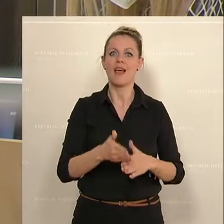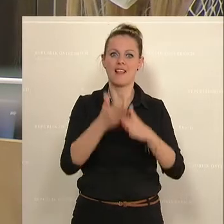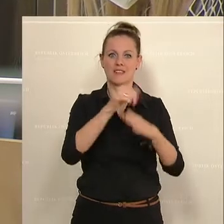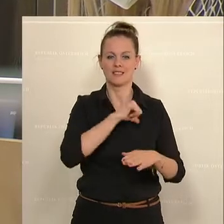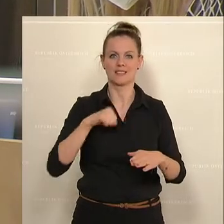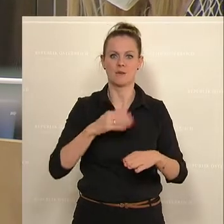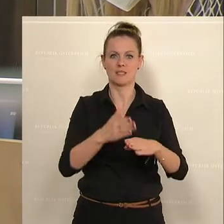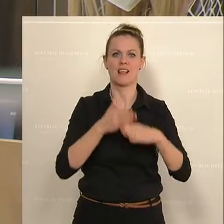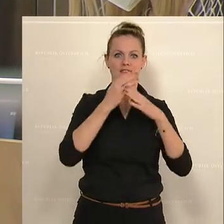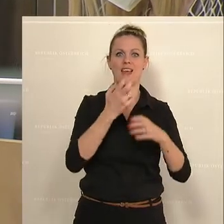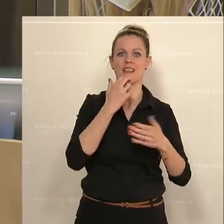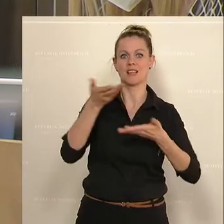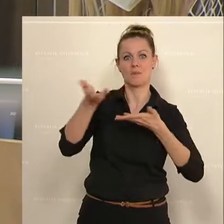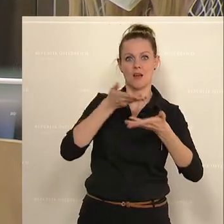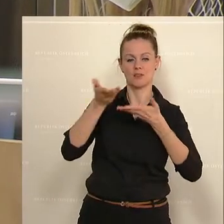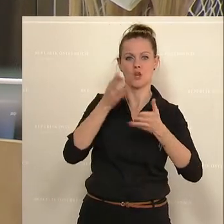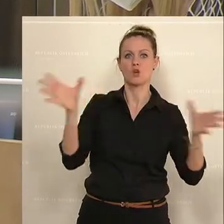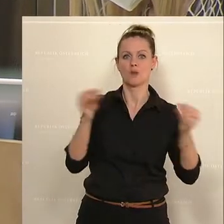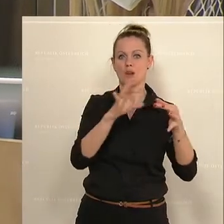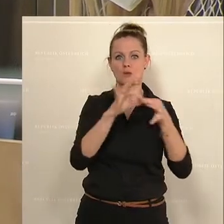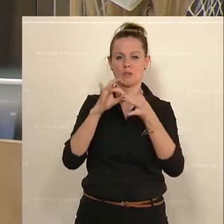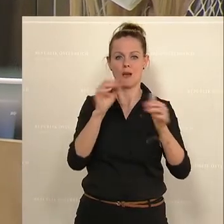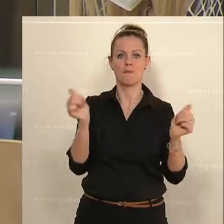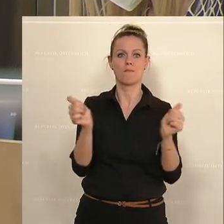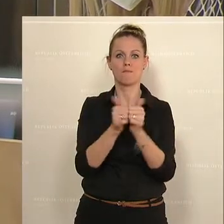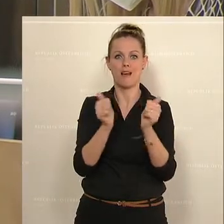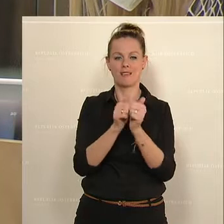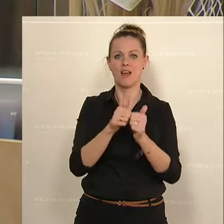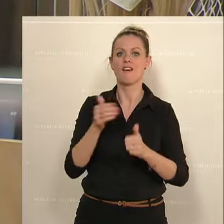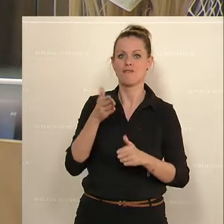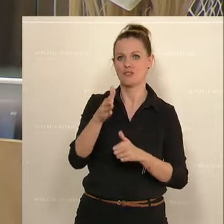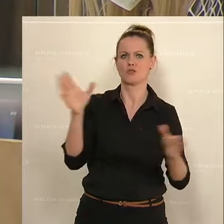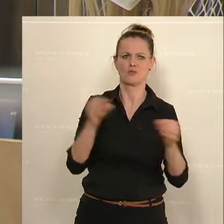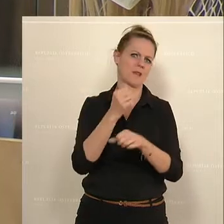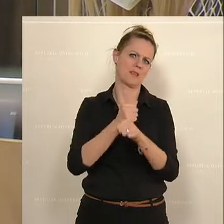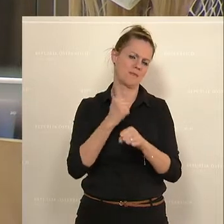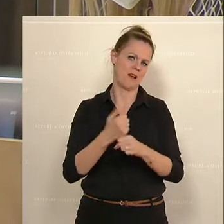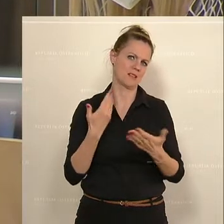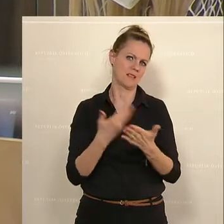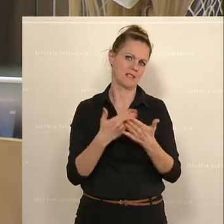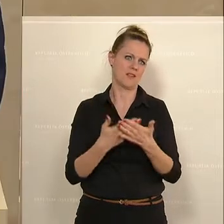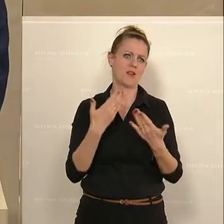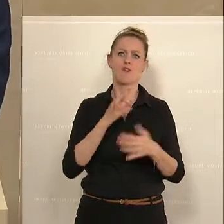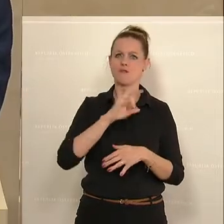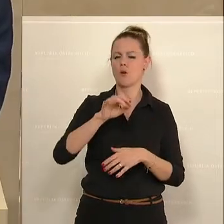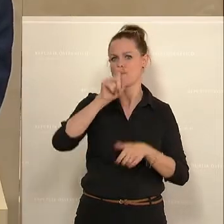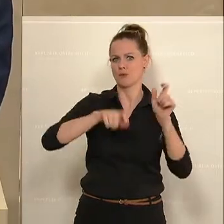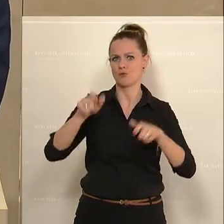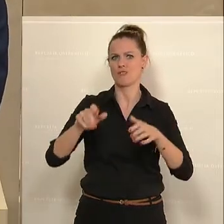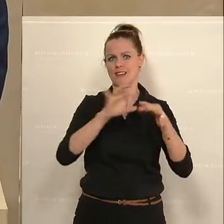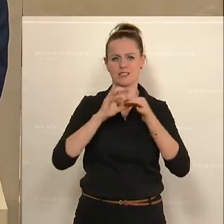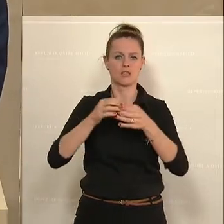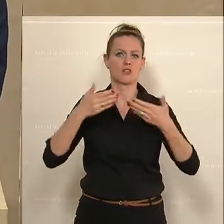der Energieberatung, die wir gemeinsam mit Koalitionspartnern, mit Kollegin Fischer, hier auf die Reise gebracht haben. Da wird den Schwächsten in der Gesellschaft